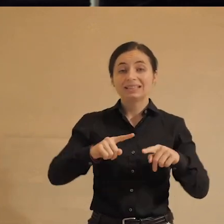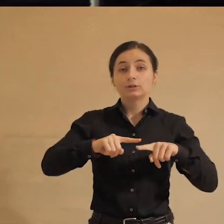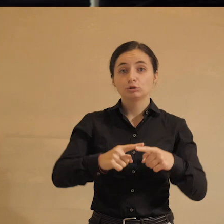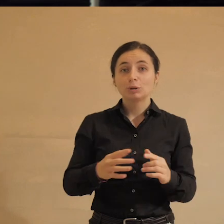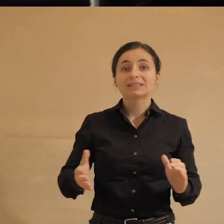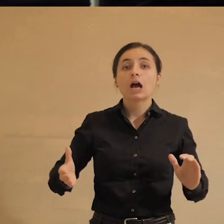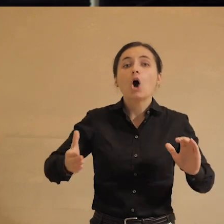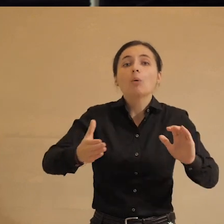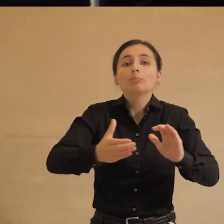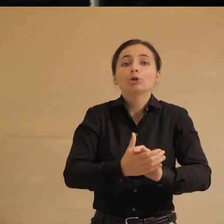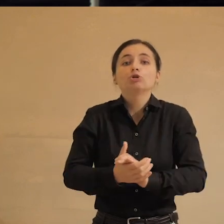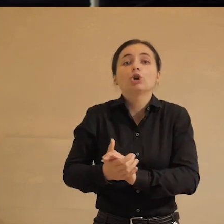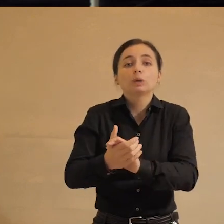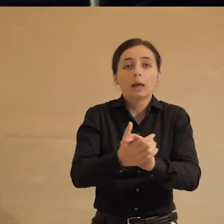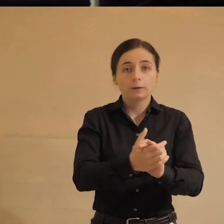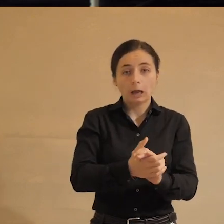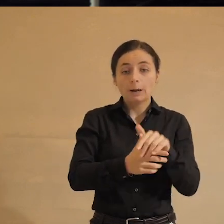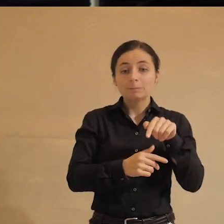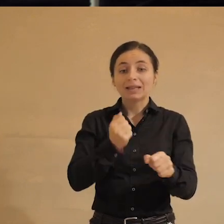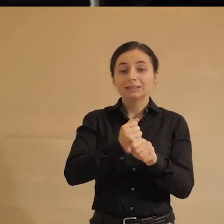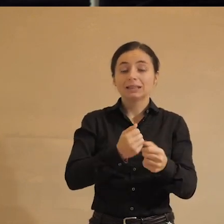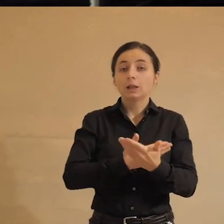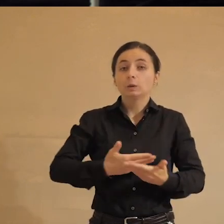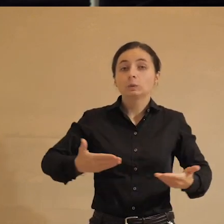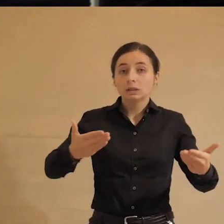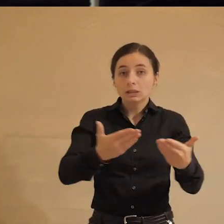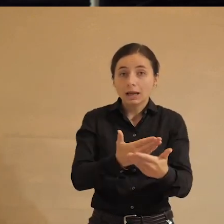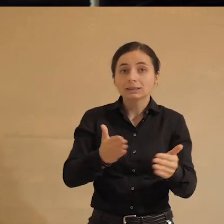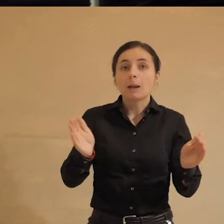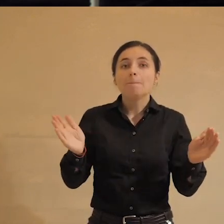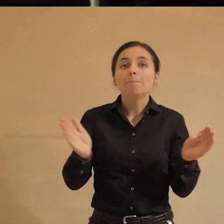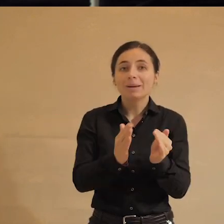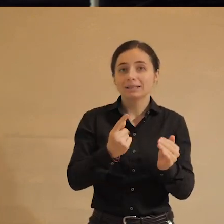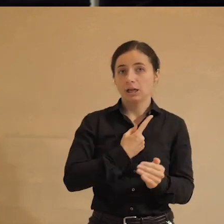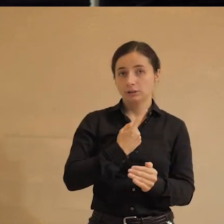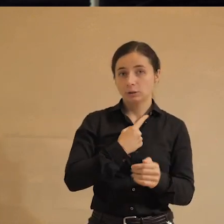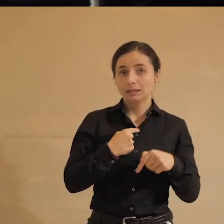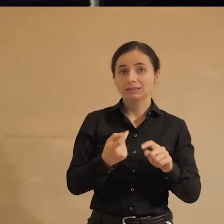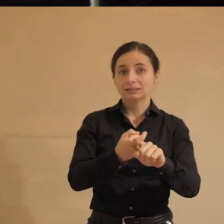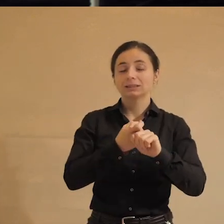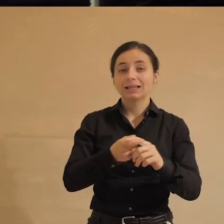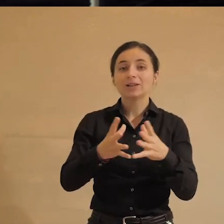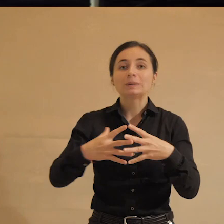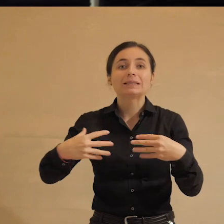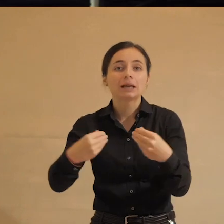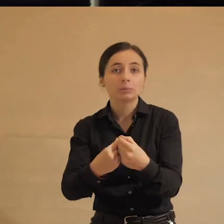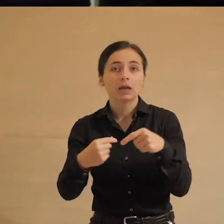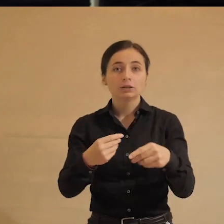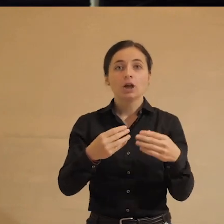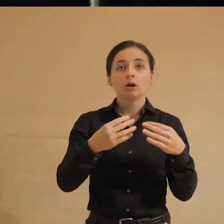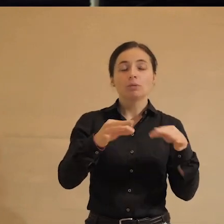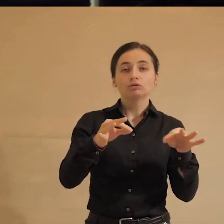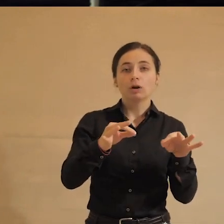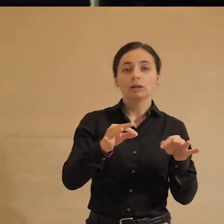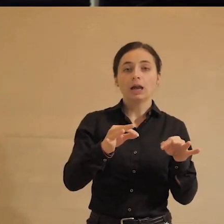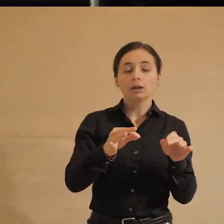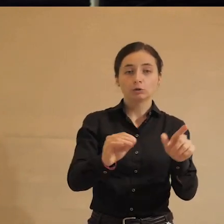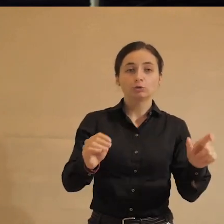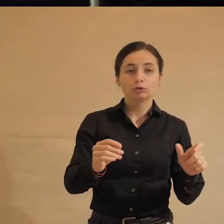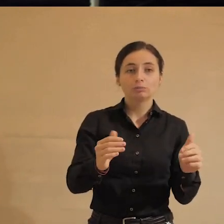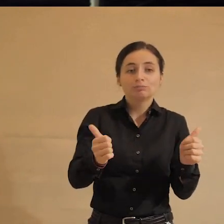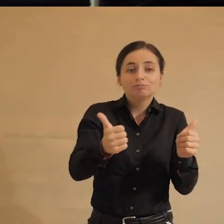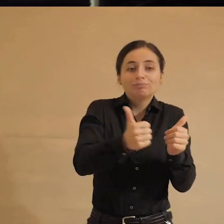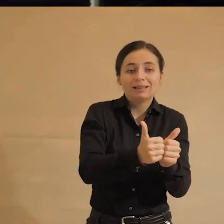объединения. Они делают нас на самом деле менее одинокими. Они соединяют семьи, они позволяют людям найти себе